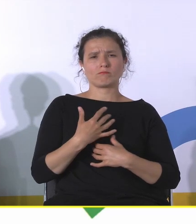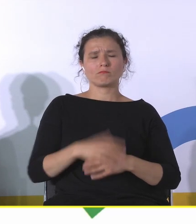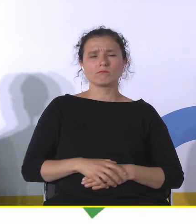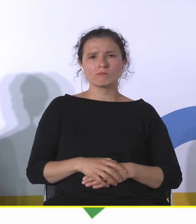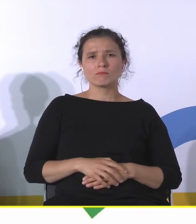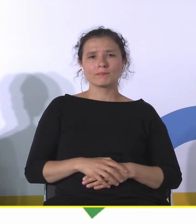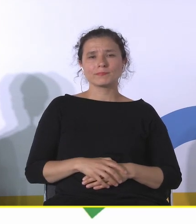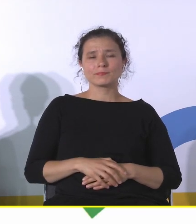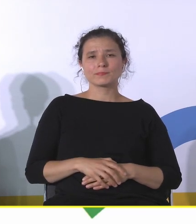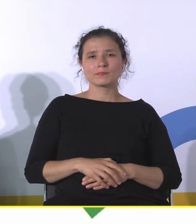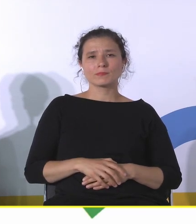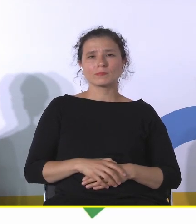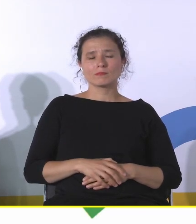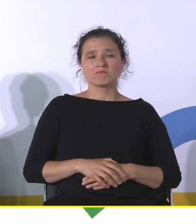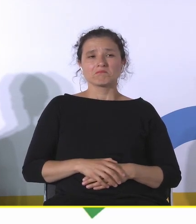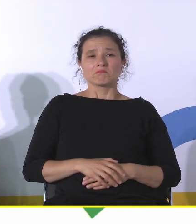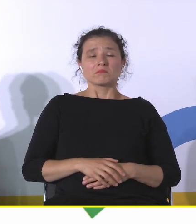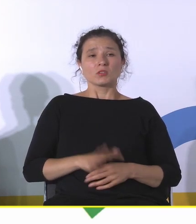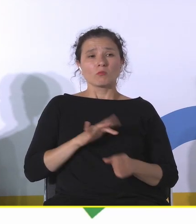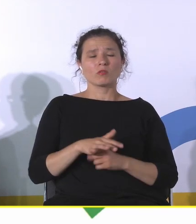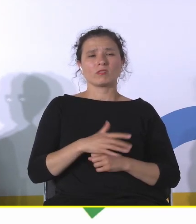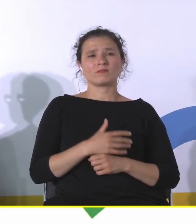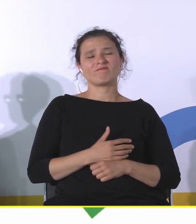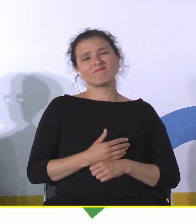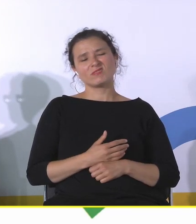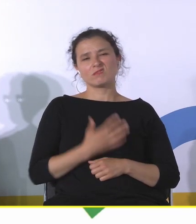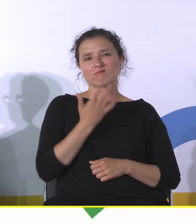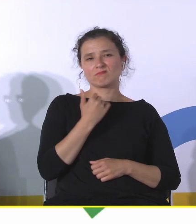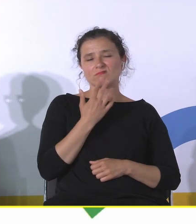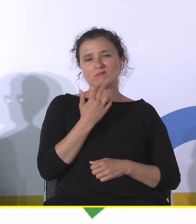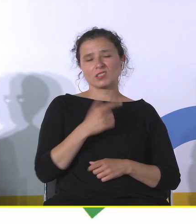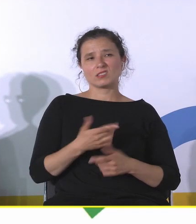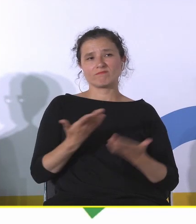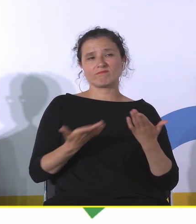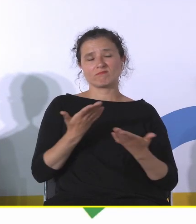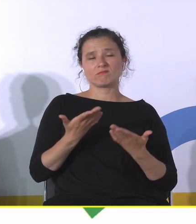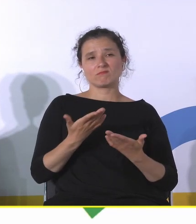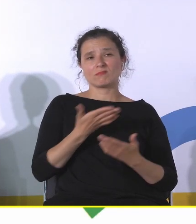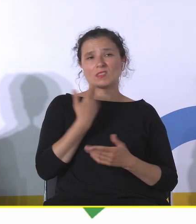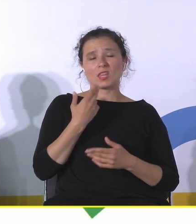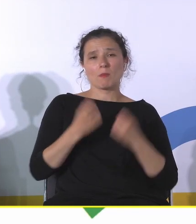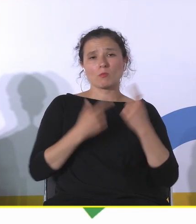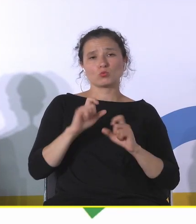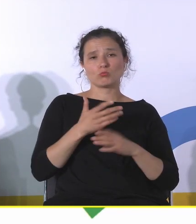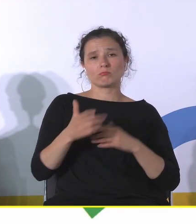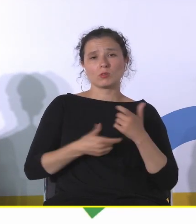w zniechęceniu i apatii i braku pomysłów co robić, ale także w tym takim poczuciu